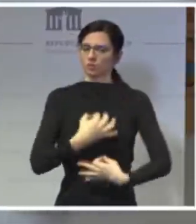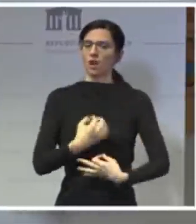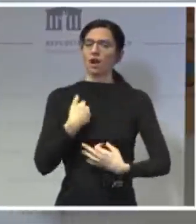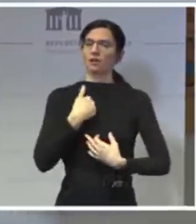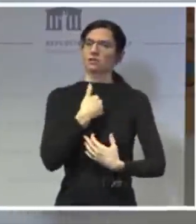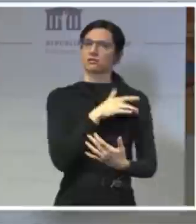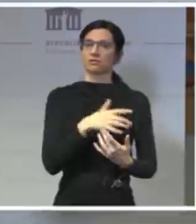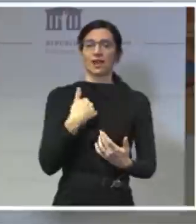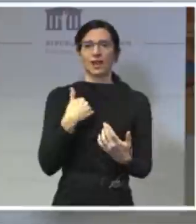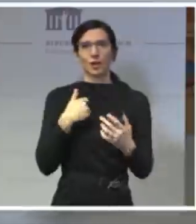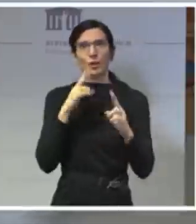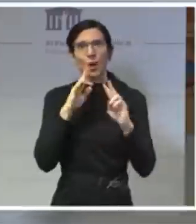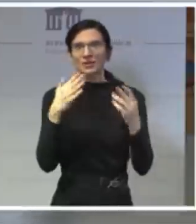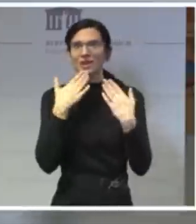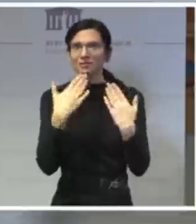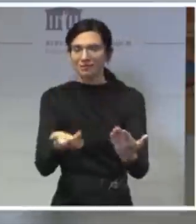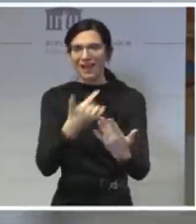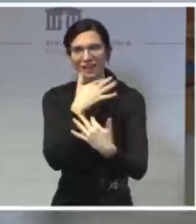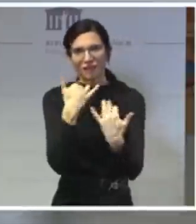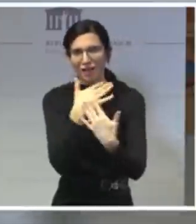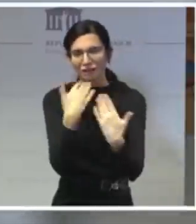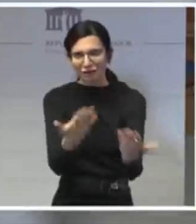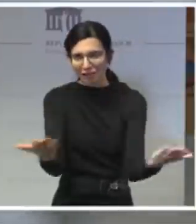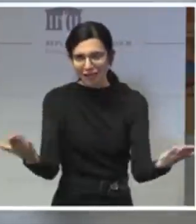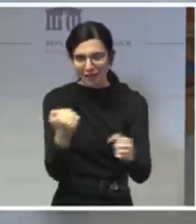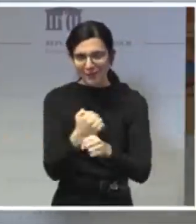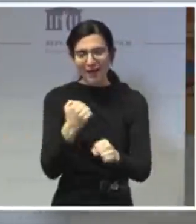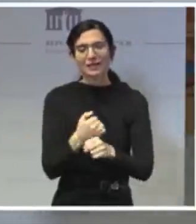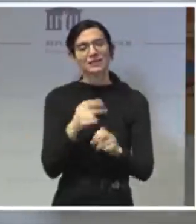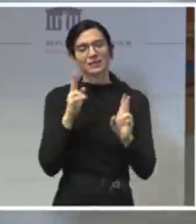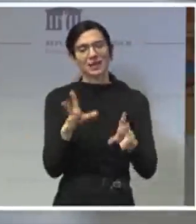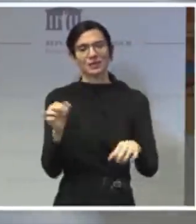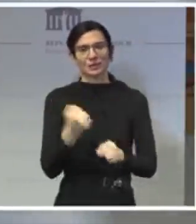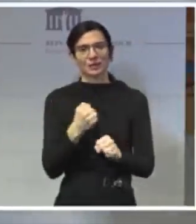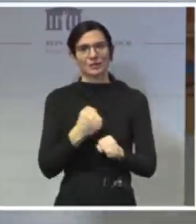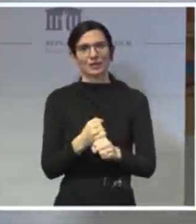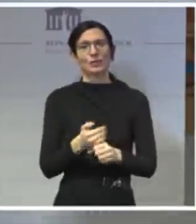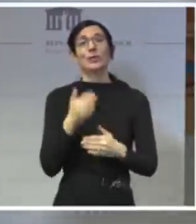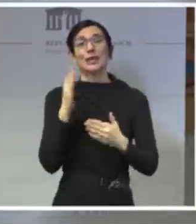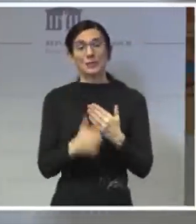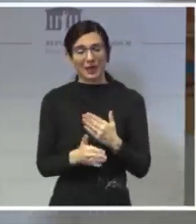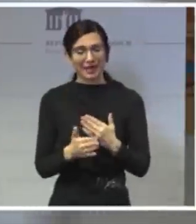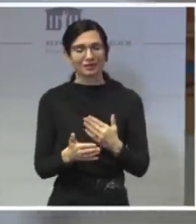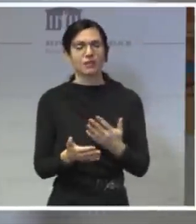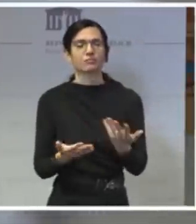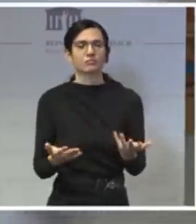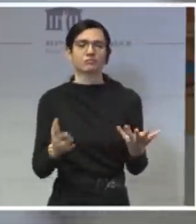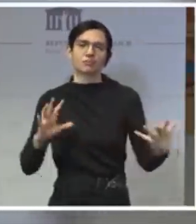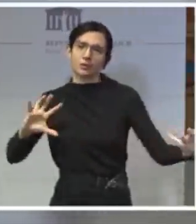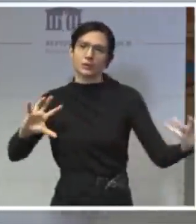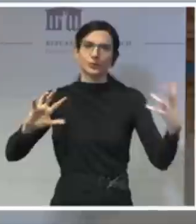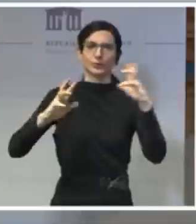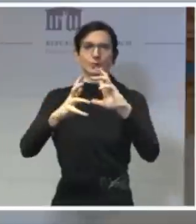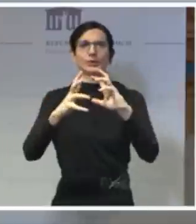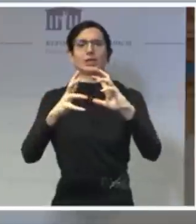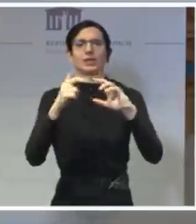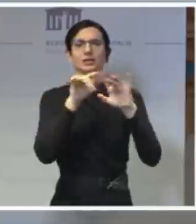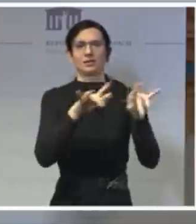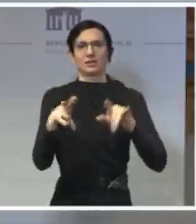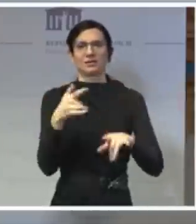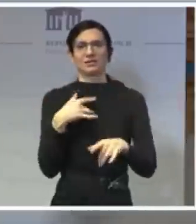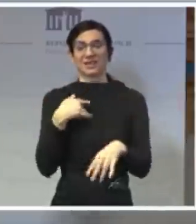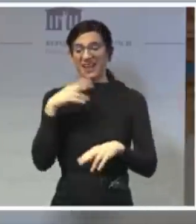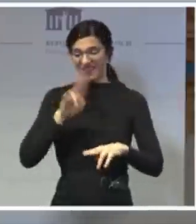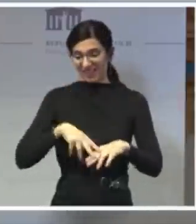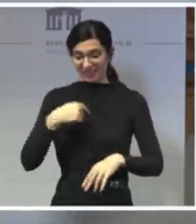und deswegen Gott sei Dank wieder immer mehr hier einen Beitrag leisten können. Und am Schluss, und darum geht es ja, sind ja alle, die in Funktionen